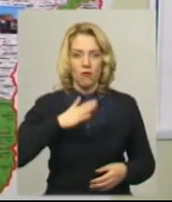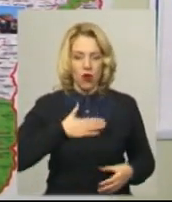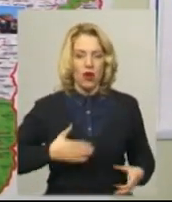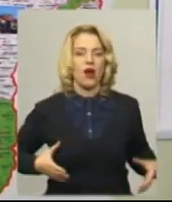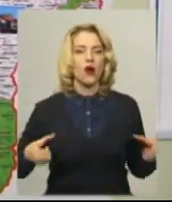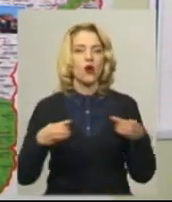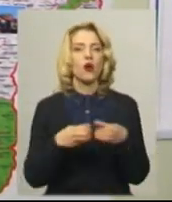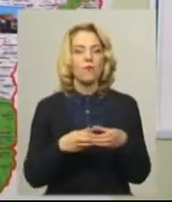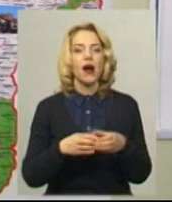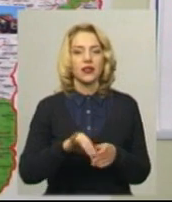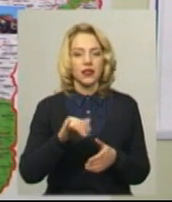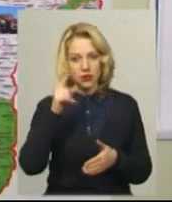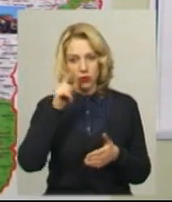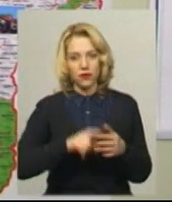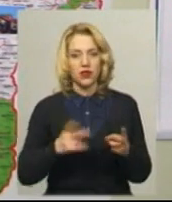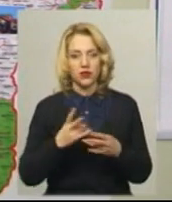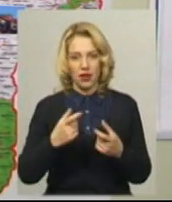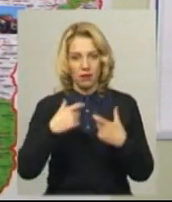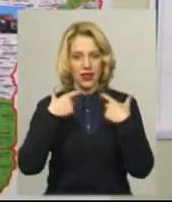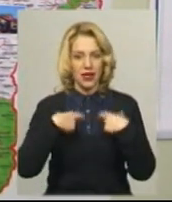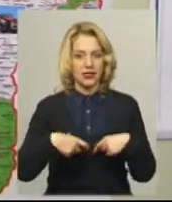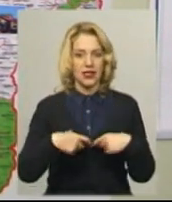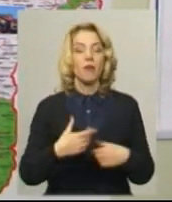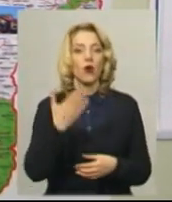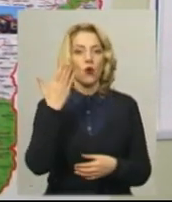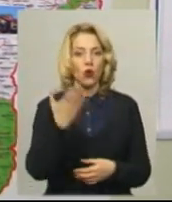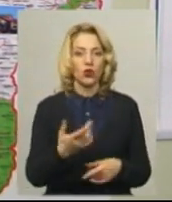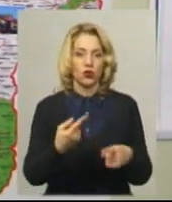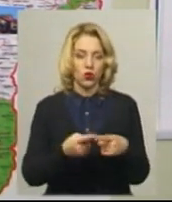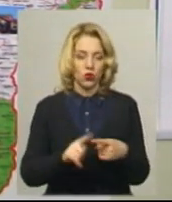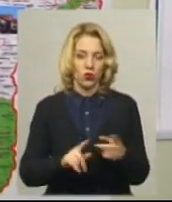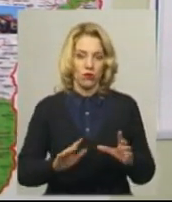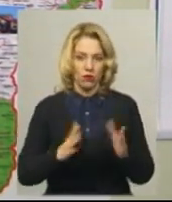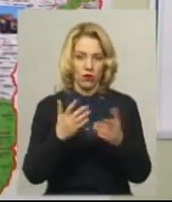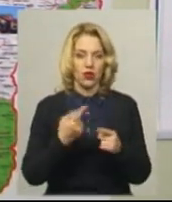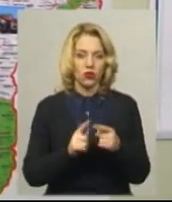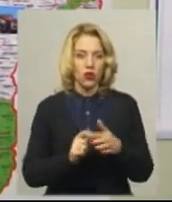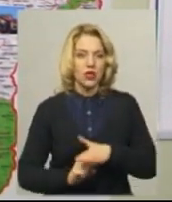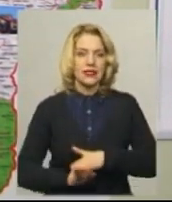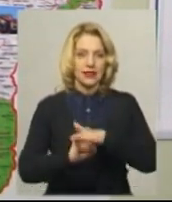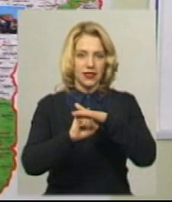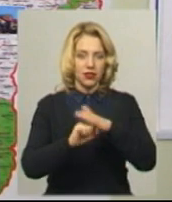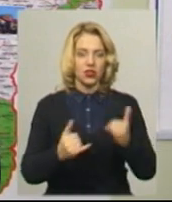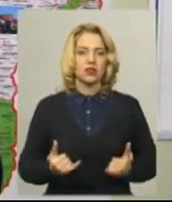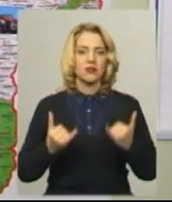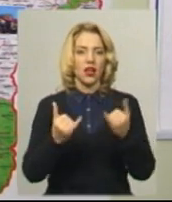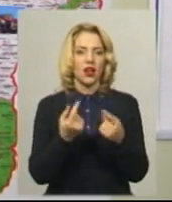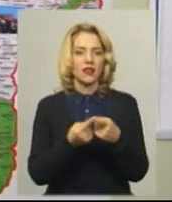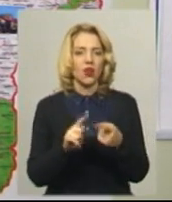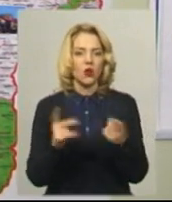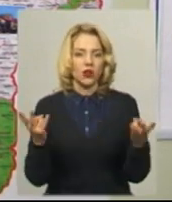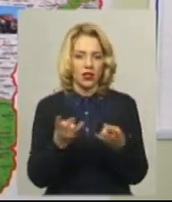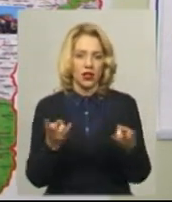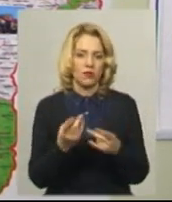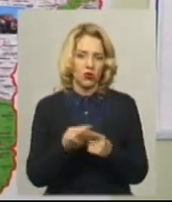і сподіватися треба в першу чергу на себе Ось той момент, той стрижень, заради якого вартує